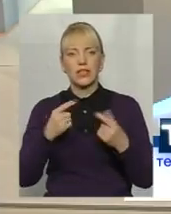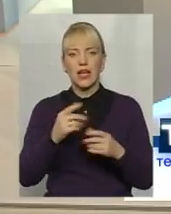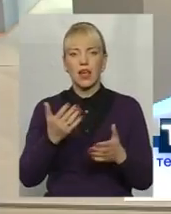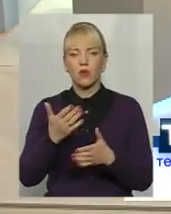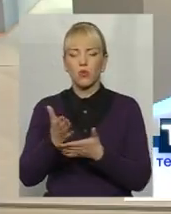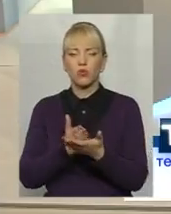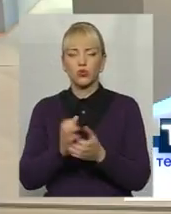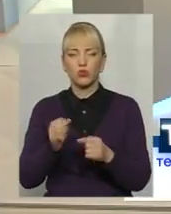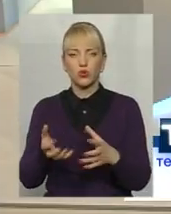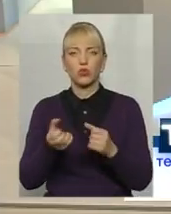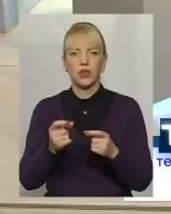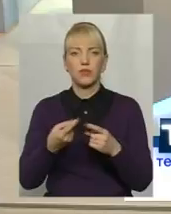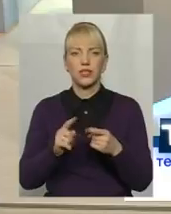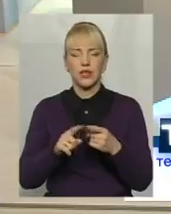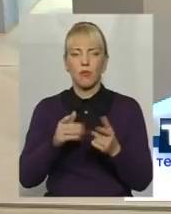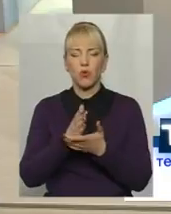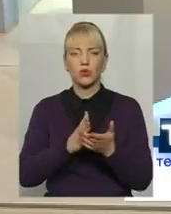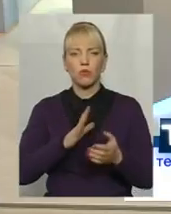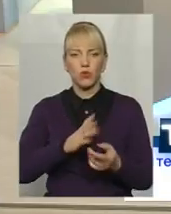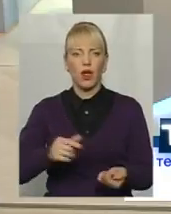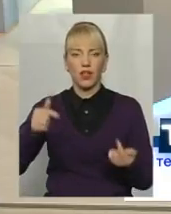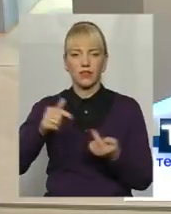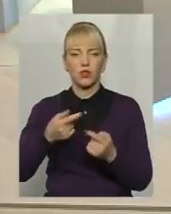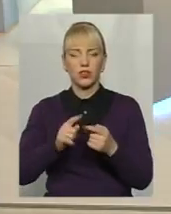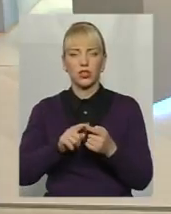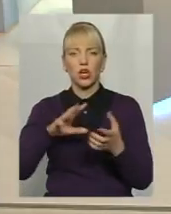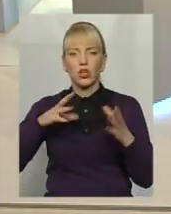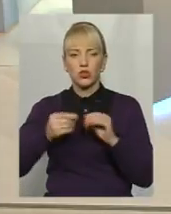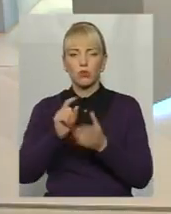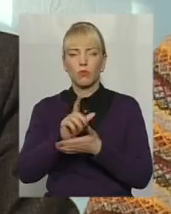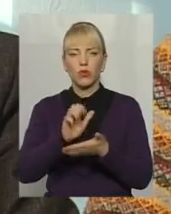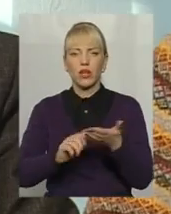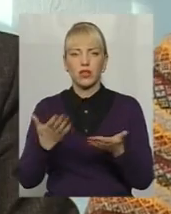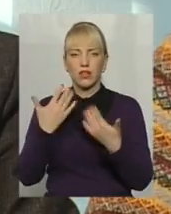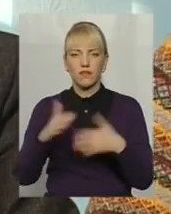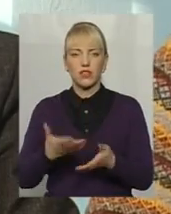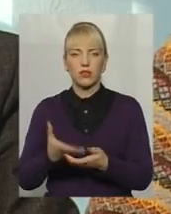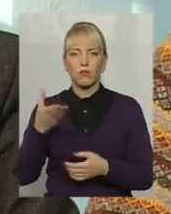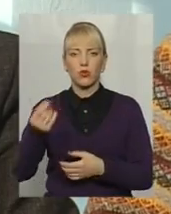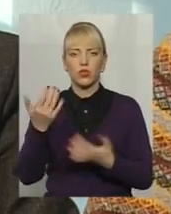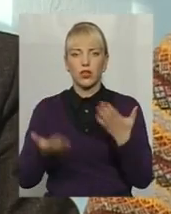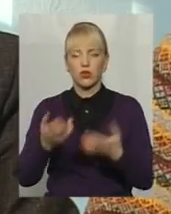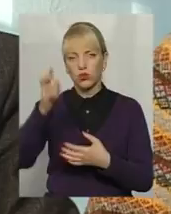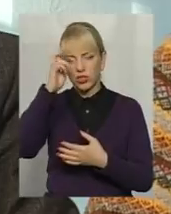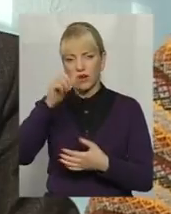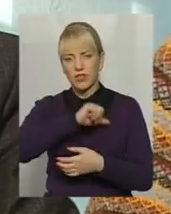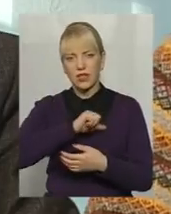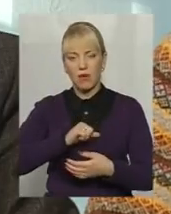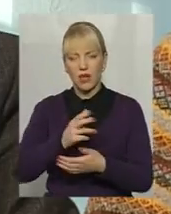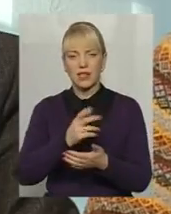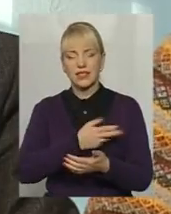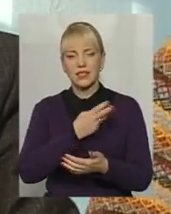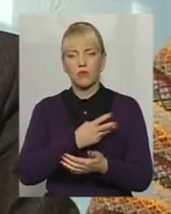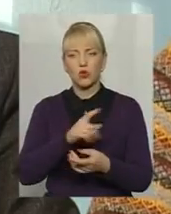може отримати, і щоб ця послуга була адекватна тій сумі податків, які сплочені. Якщо сьогодні держава сама стимулює щодо